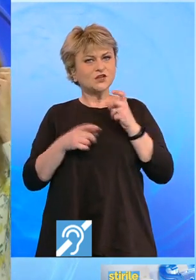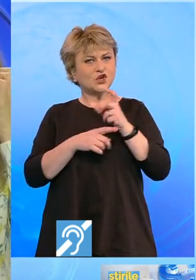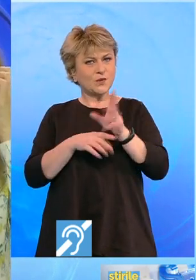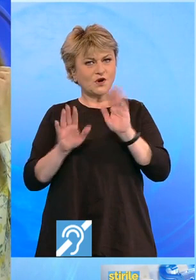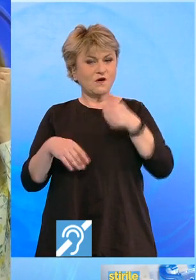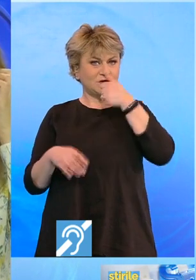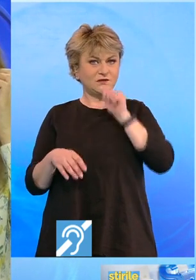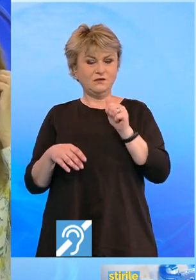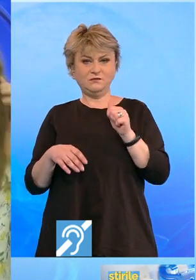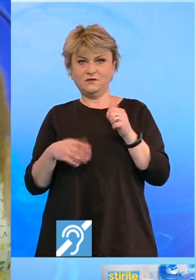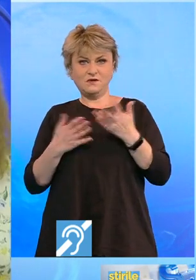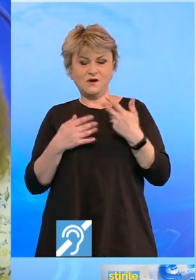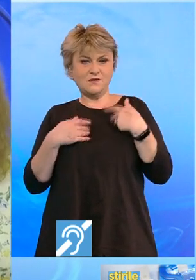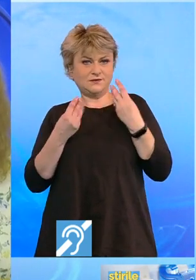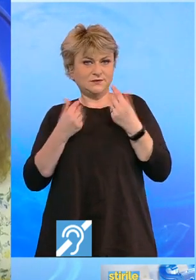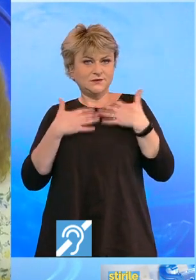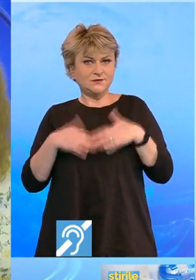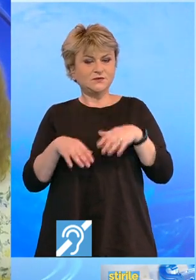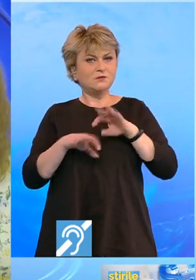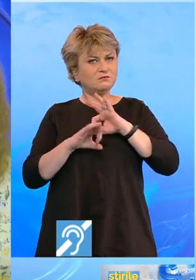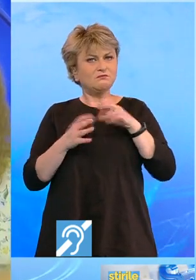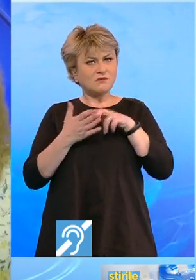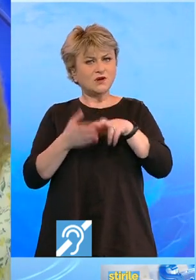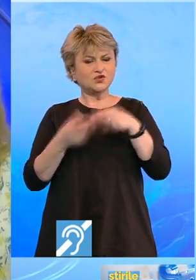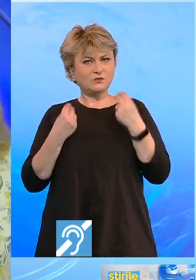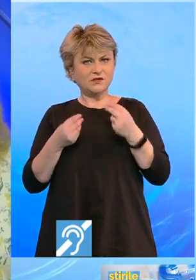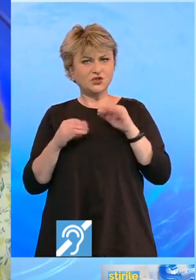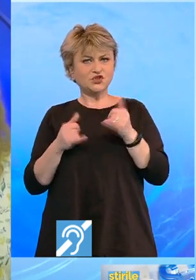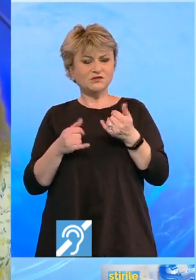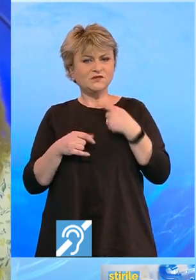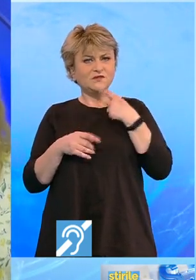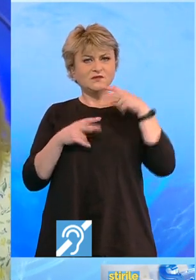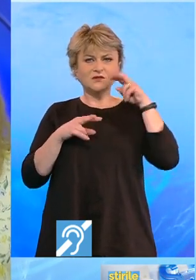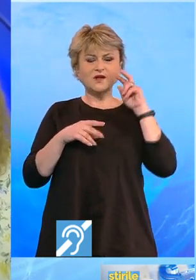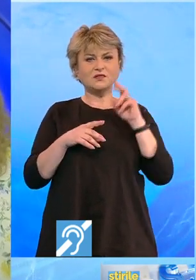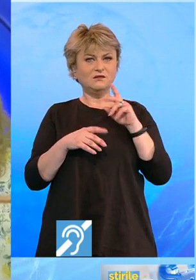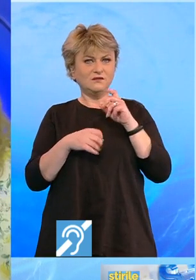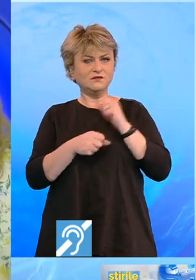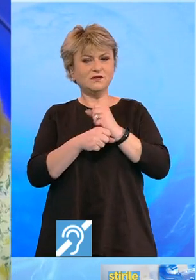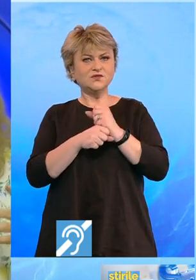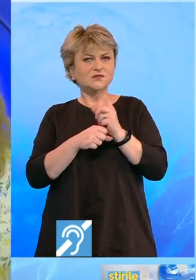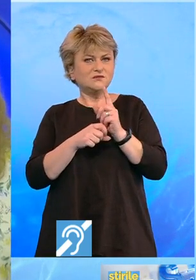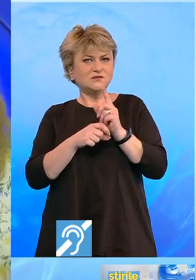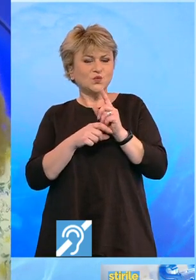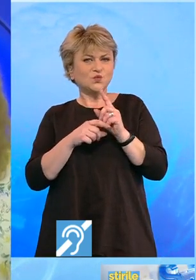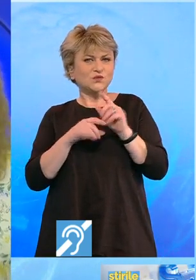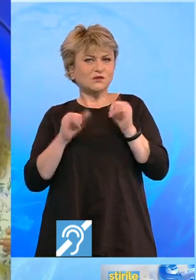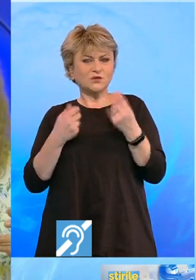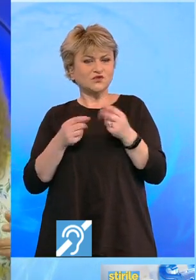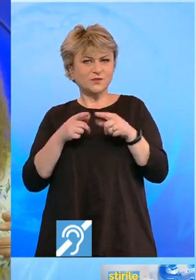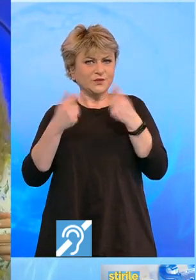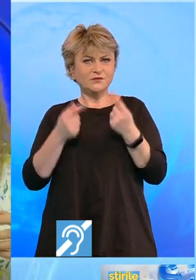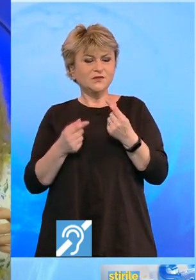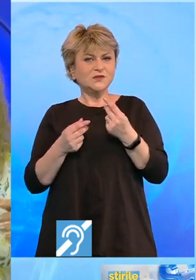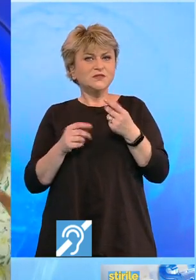o zi în care intuiția lor funcționează foarte bine și asta ajută să anticipeze niște consecințe și poate sunt acum